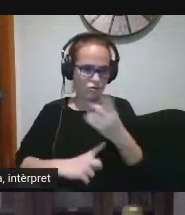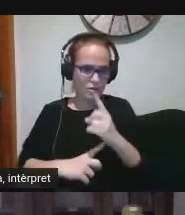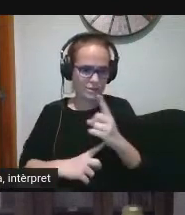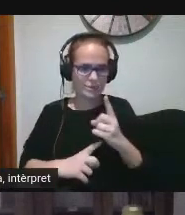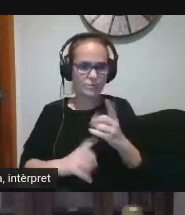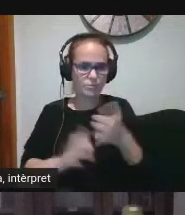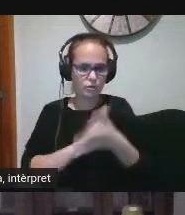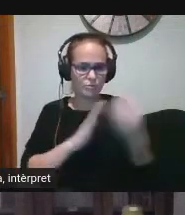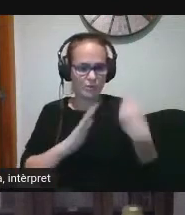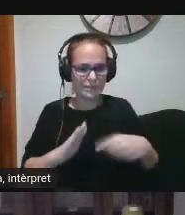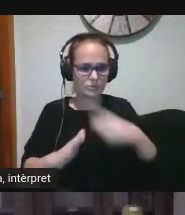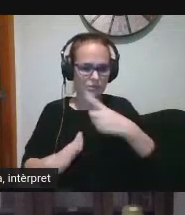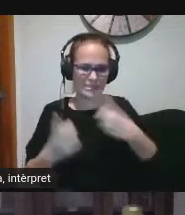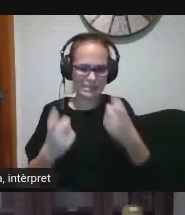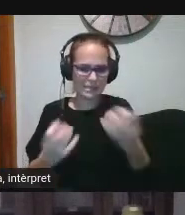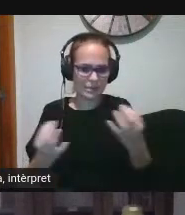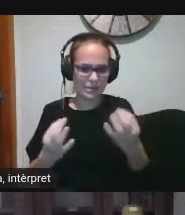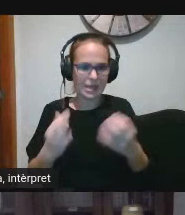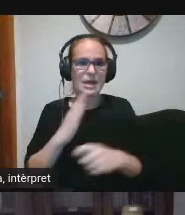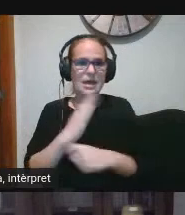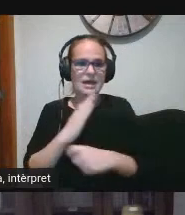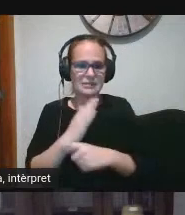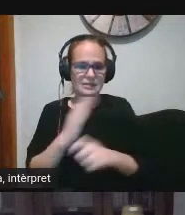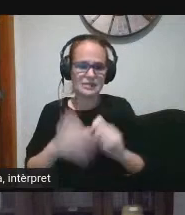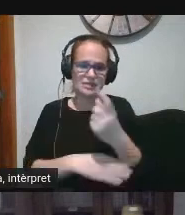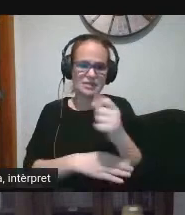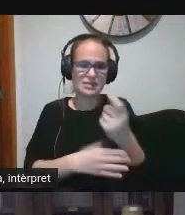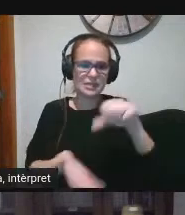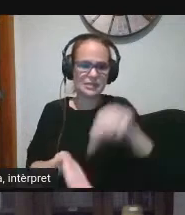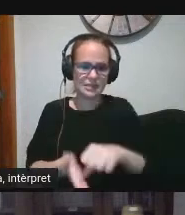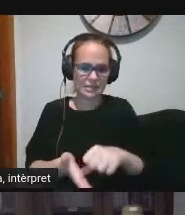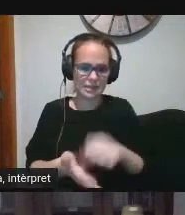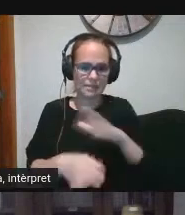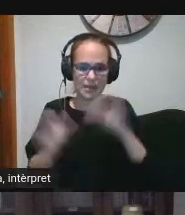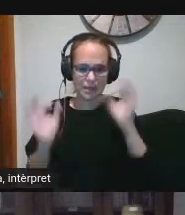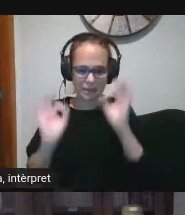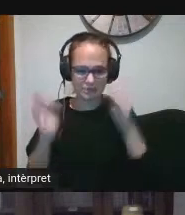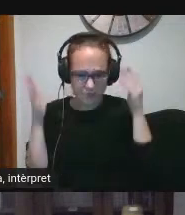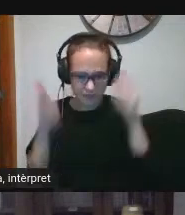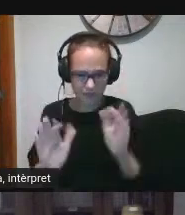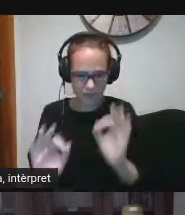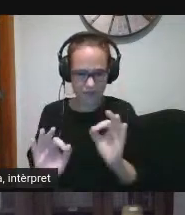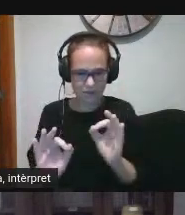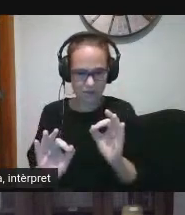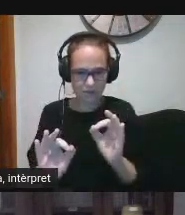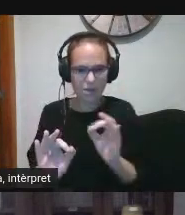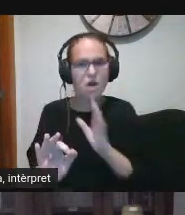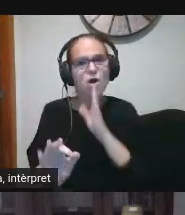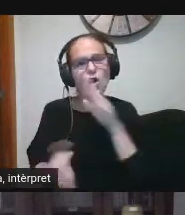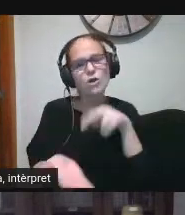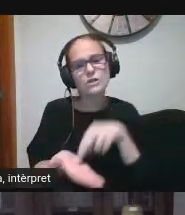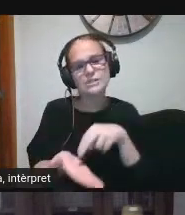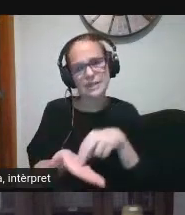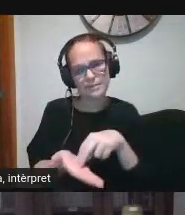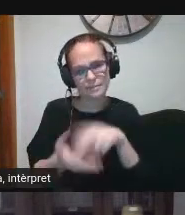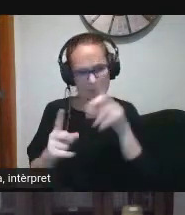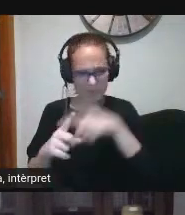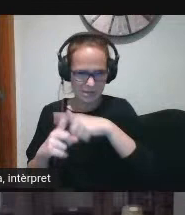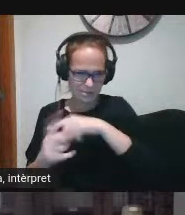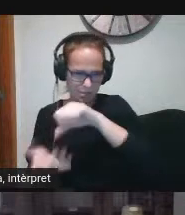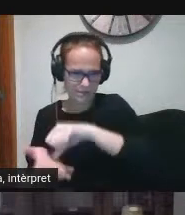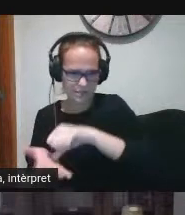de centre en la que concretem sobretot on som a nivell de centre a nivell de docents